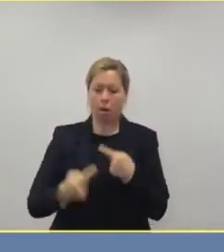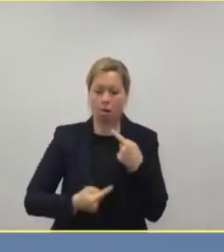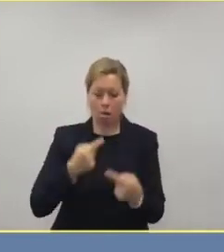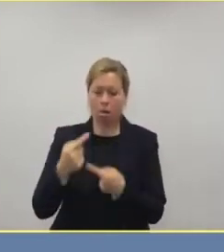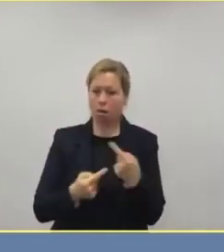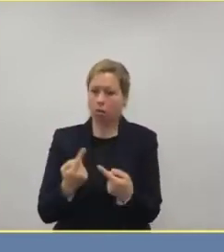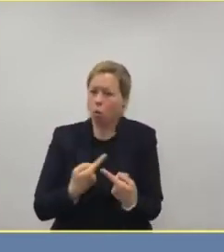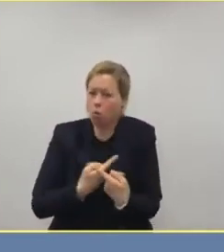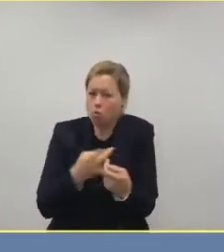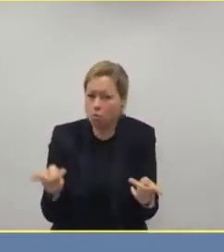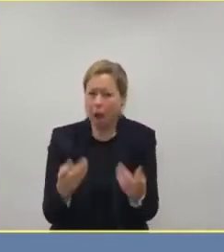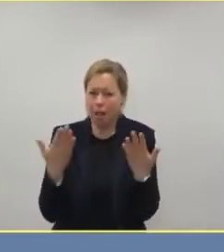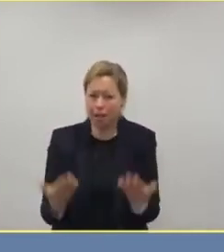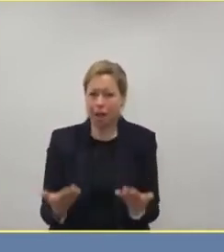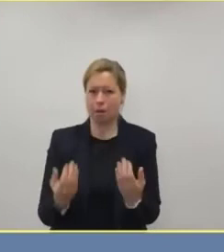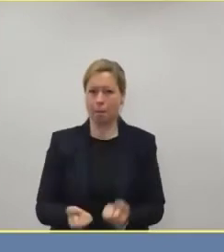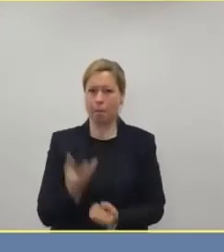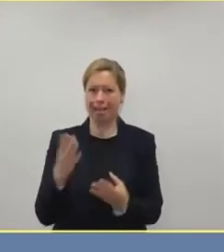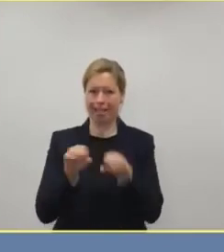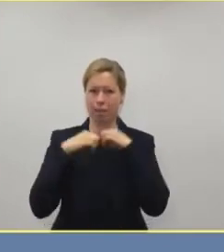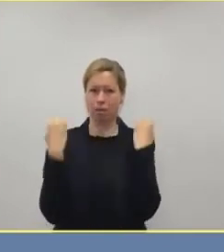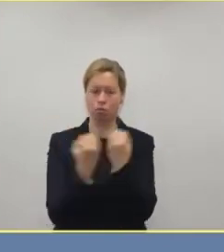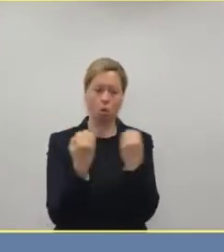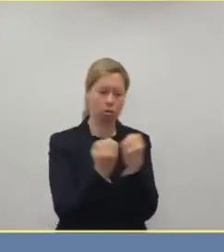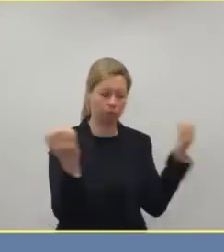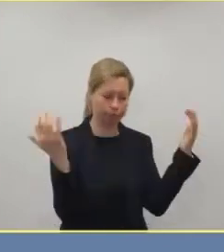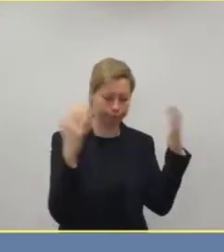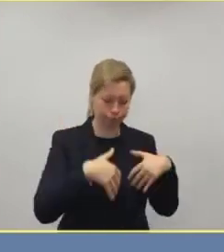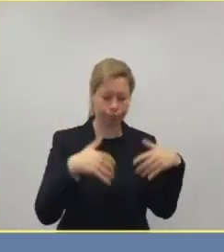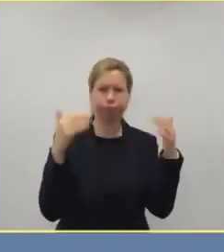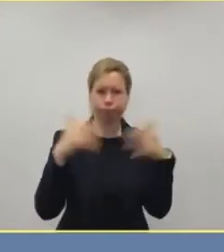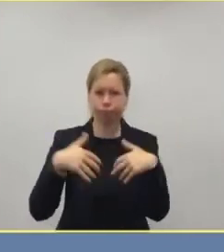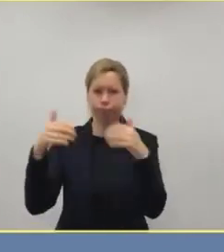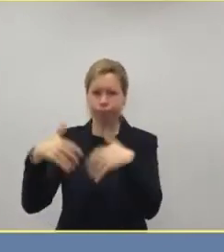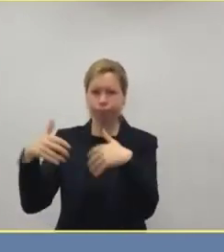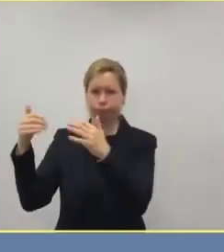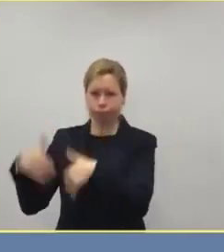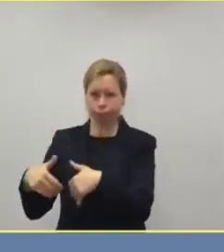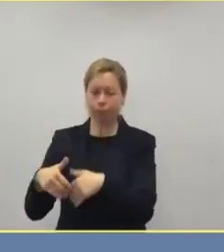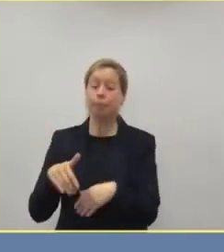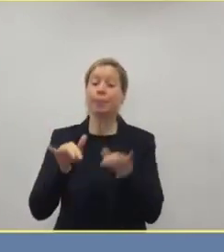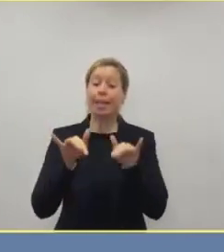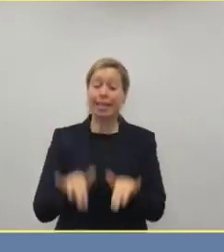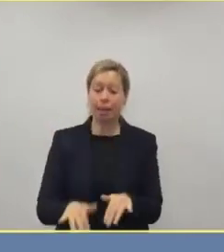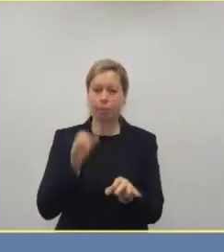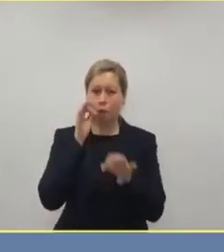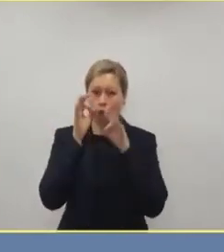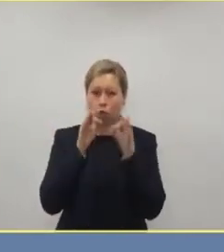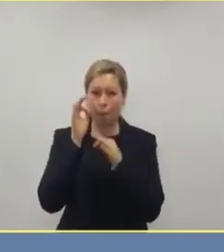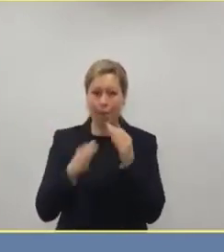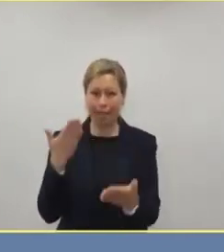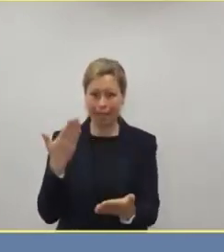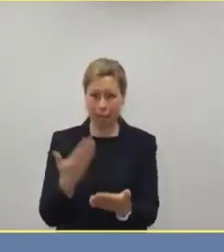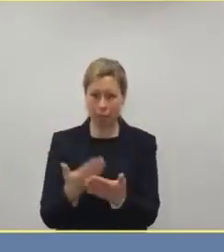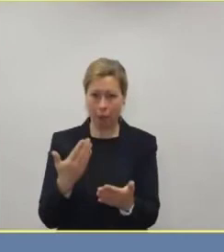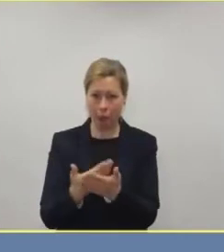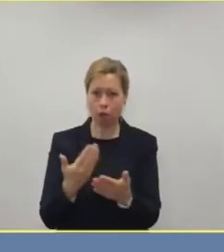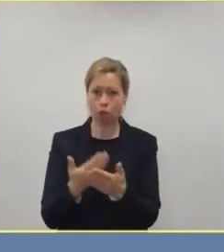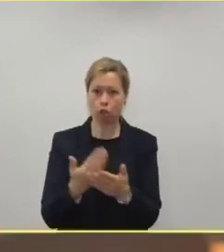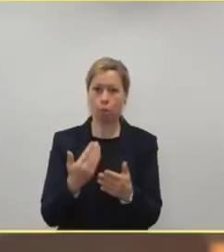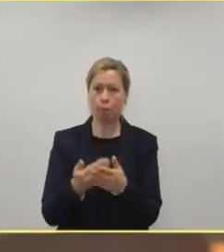Es gibt das berühmte Beispiel, es gibt ein Schachbrett, das hat 64